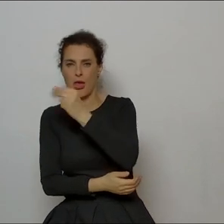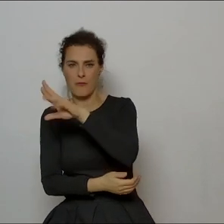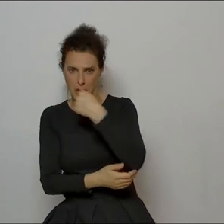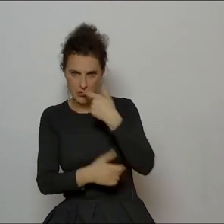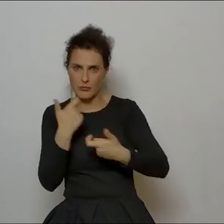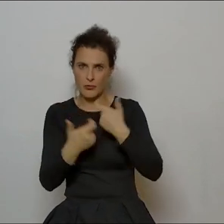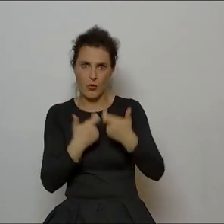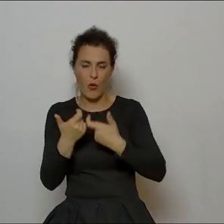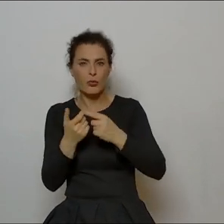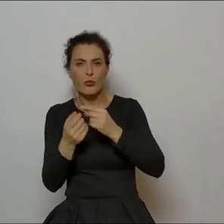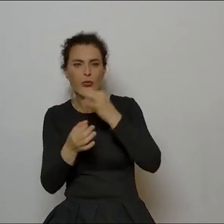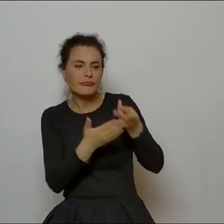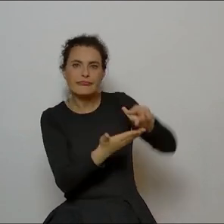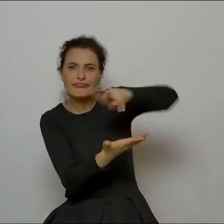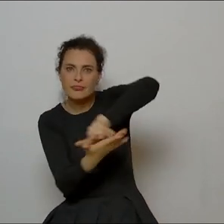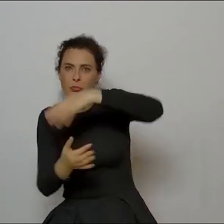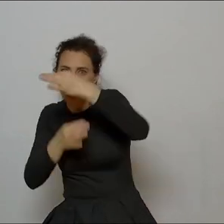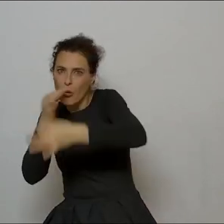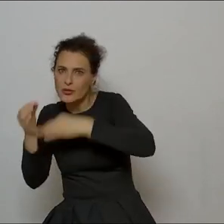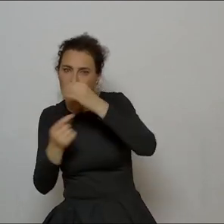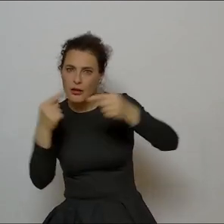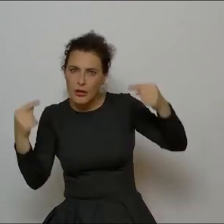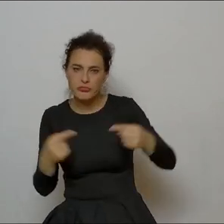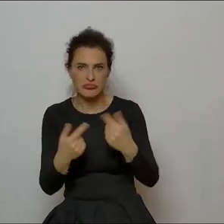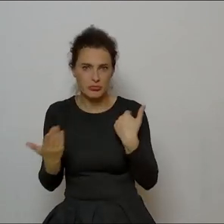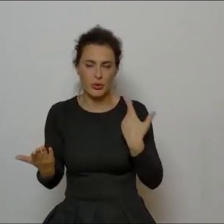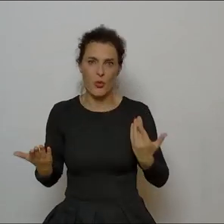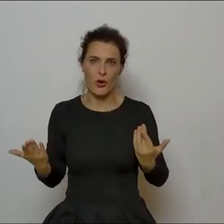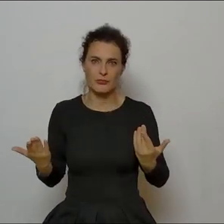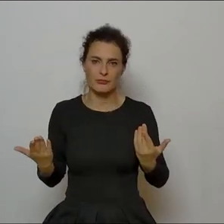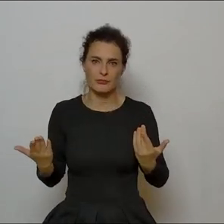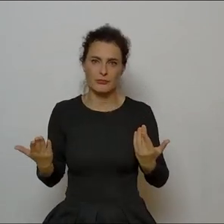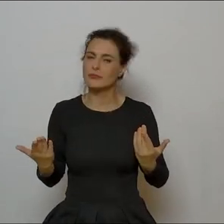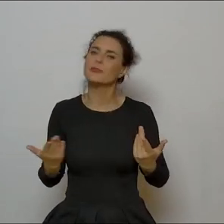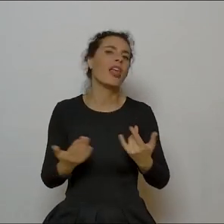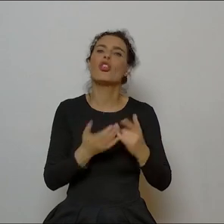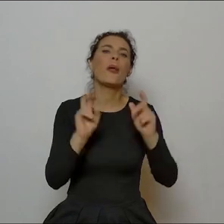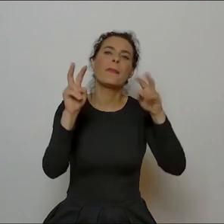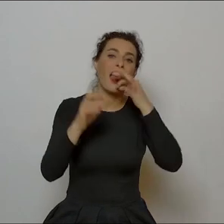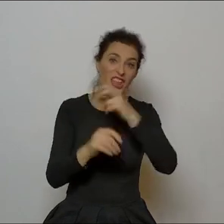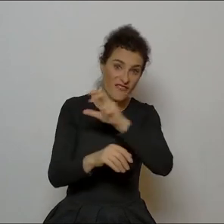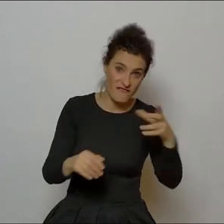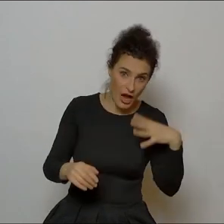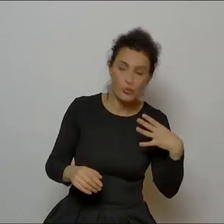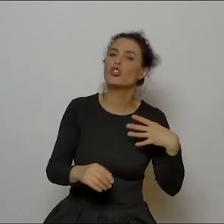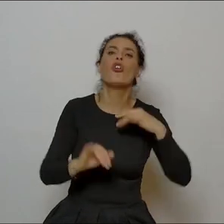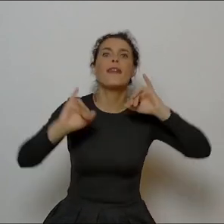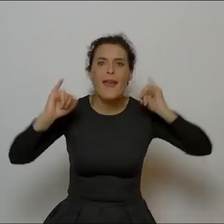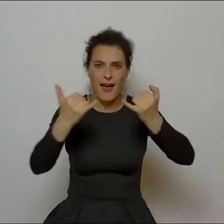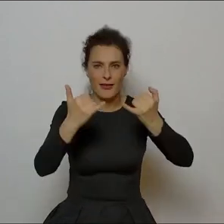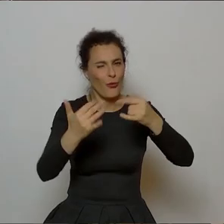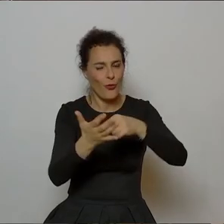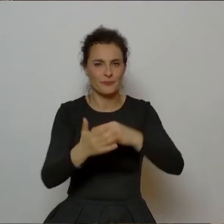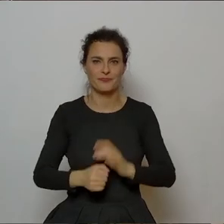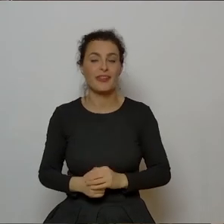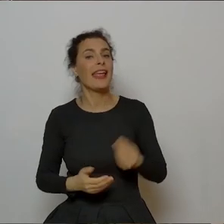tym takim najzwyklejszym sensie. To jest kwestia chyba nie czy, tylko jak, po prostu. Jeżeli bym